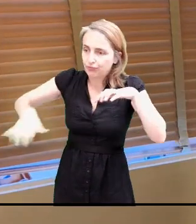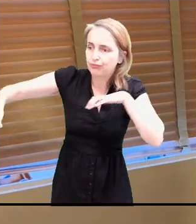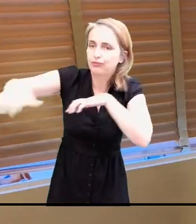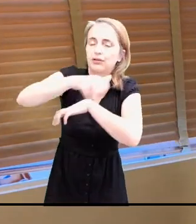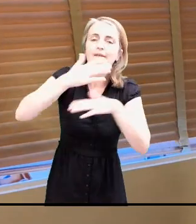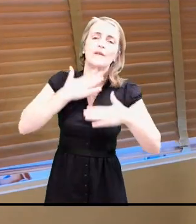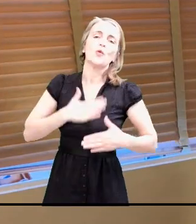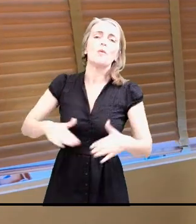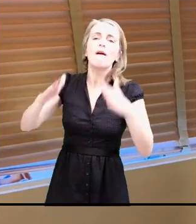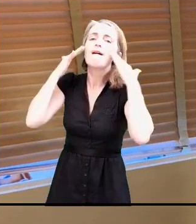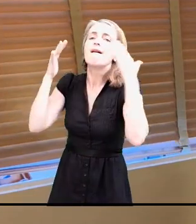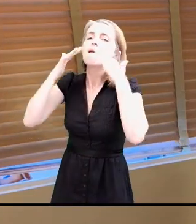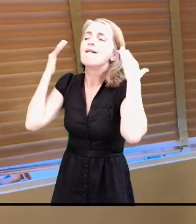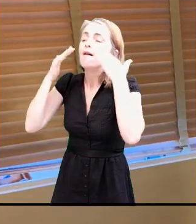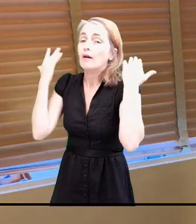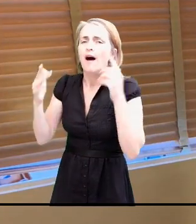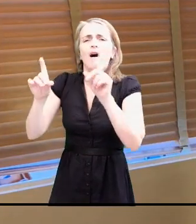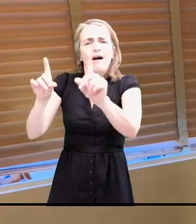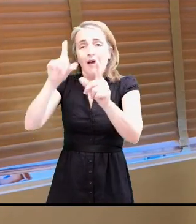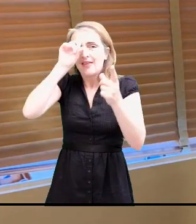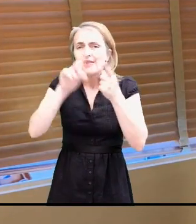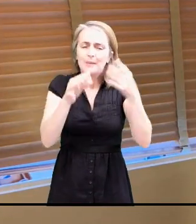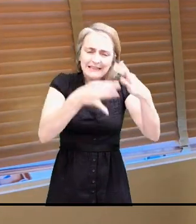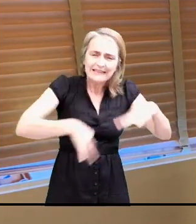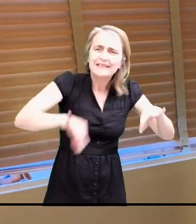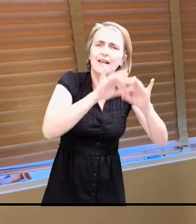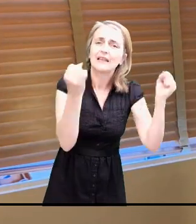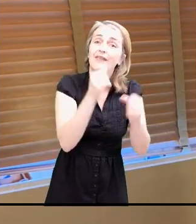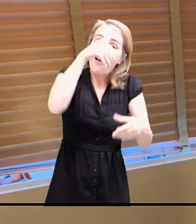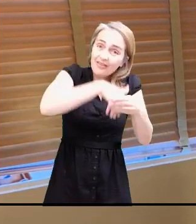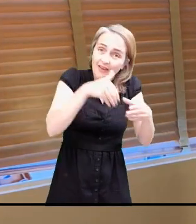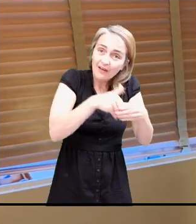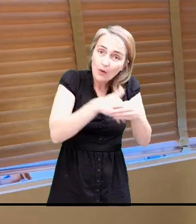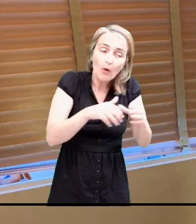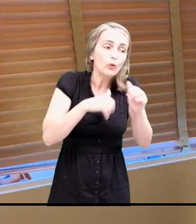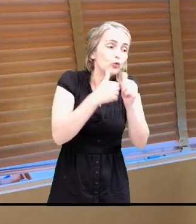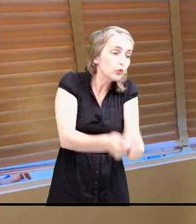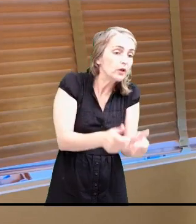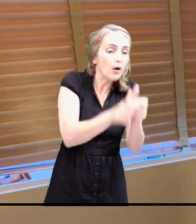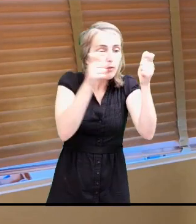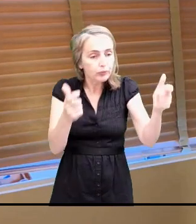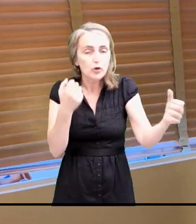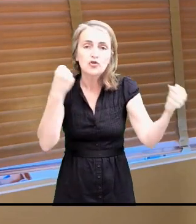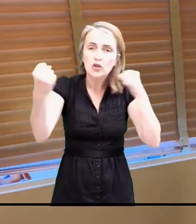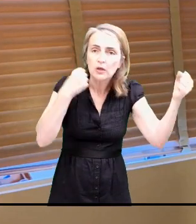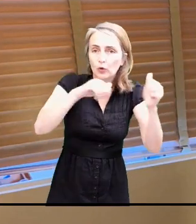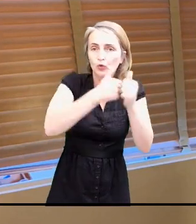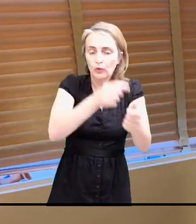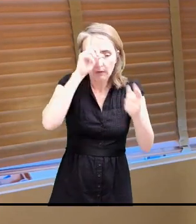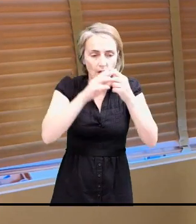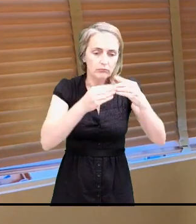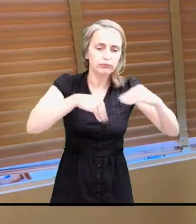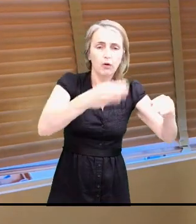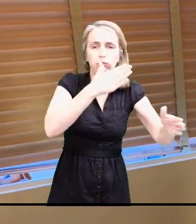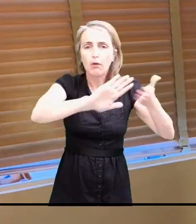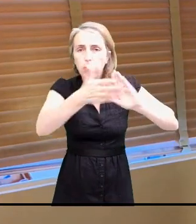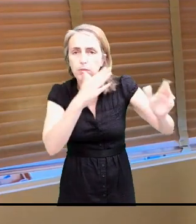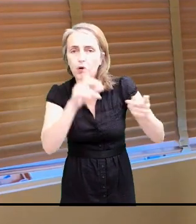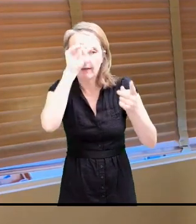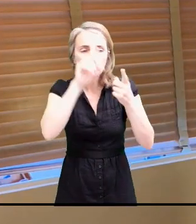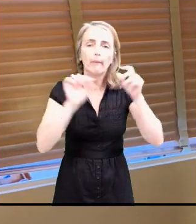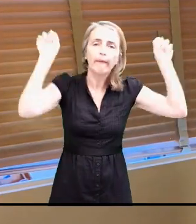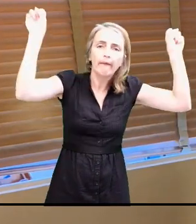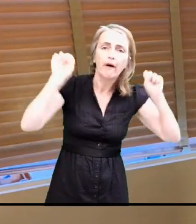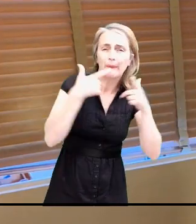intérieures, les salles d'activité, les gymnases, on les laisse fermées pour l'instant. La salle de sport et les tatamis, la salle de muscu, on